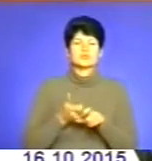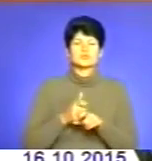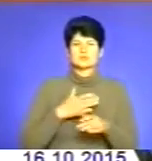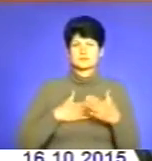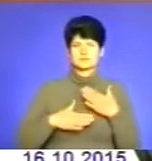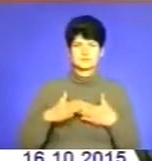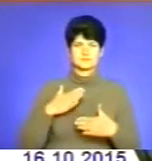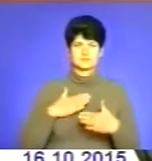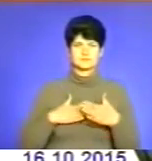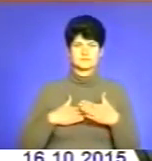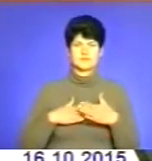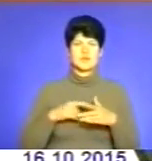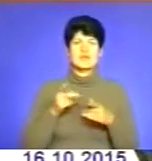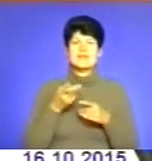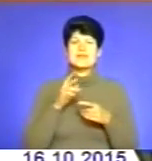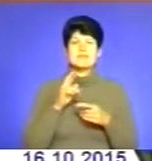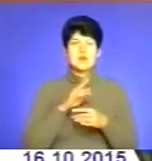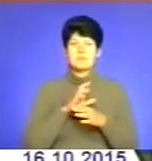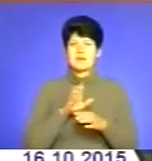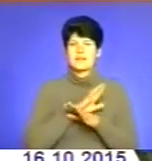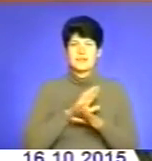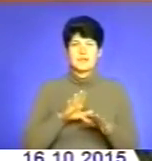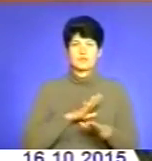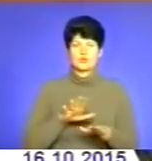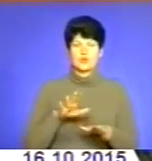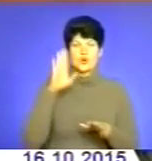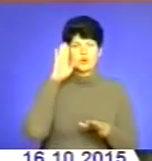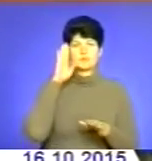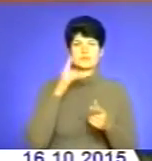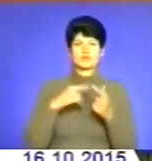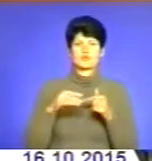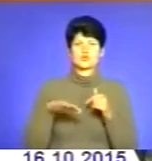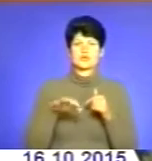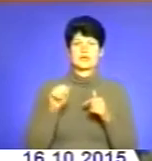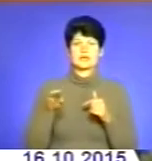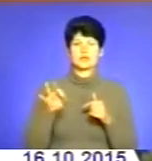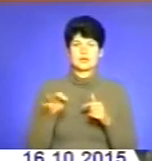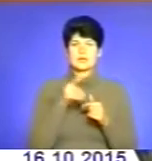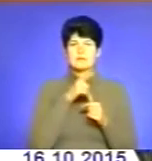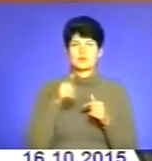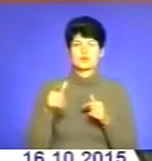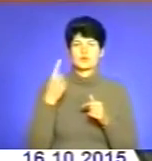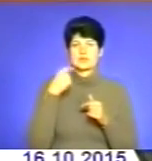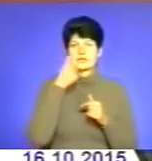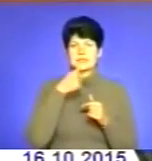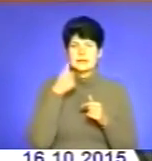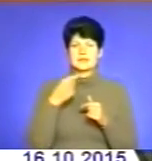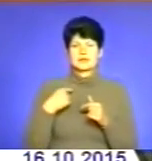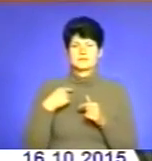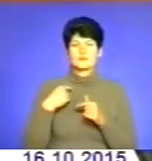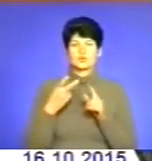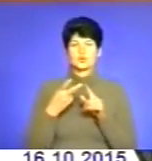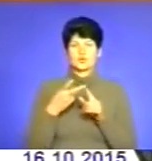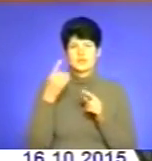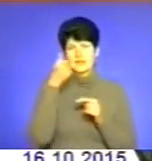що, як би там не було, хлопці повернулися з зони АТО, вони на протязі більше, в року. Тобто, другий рік ми знаходимося